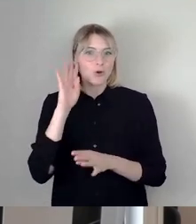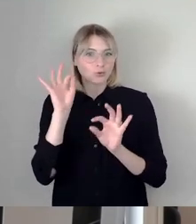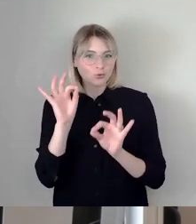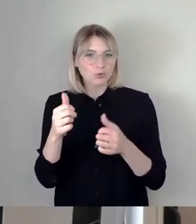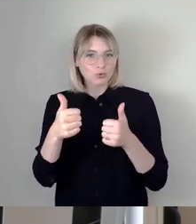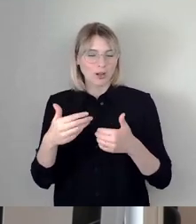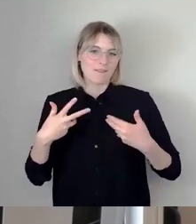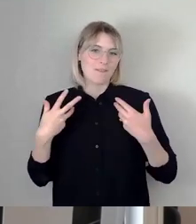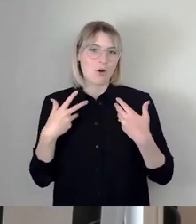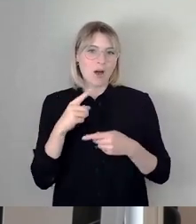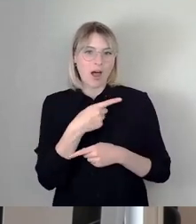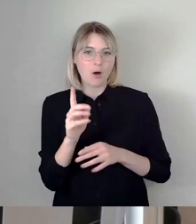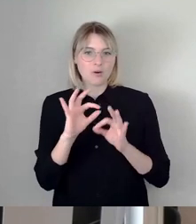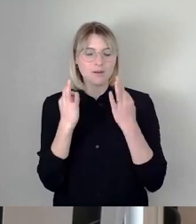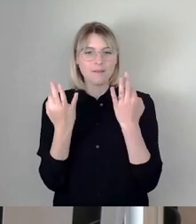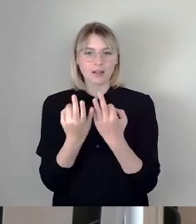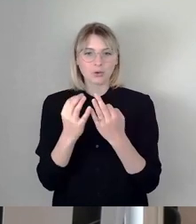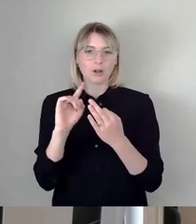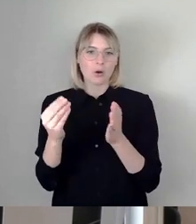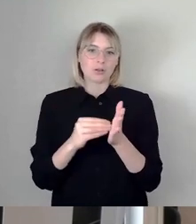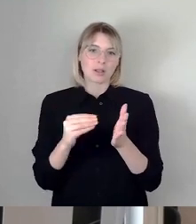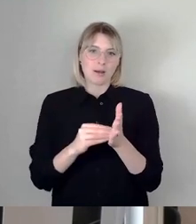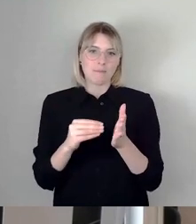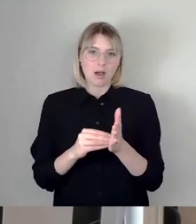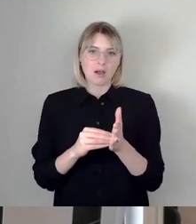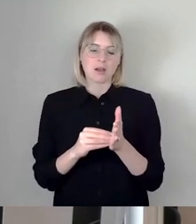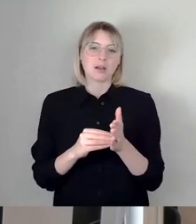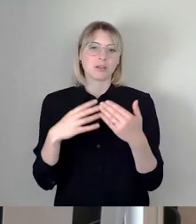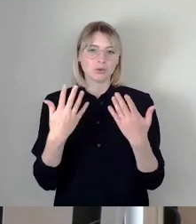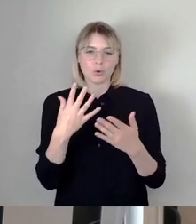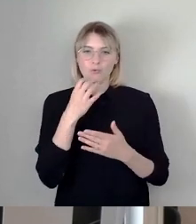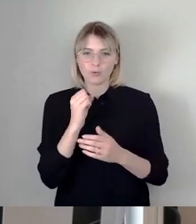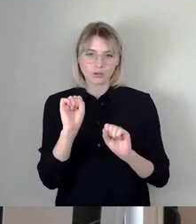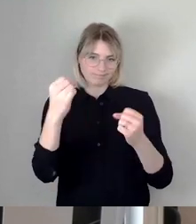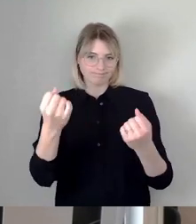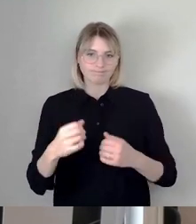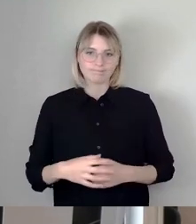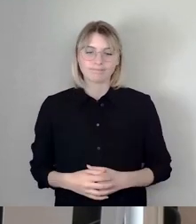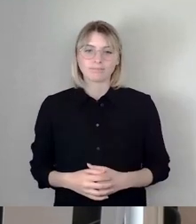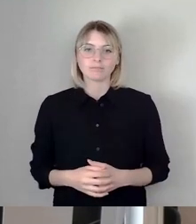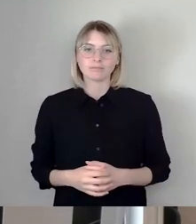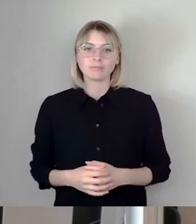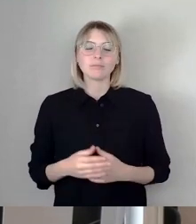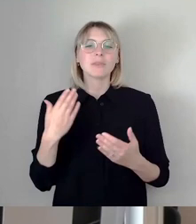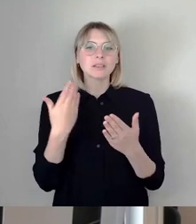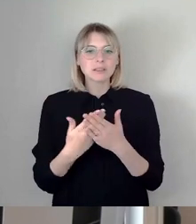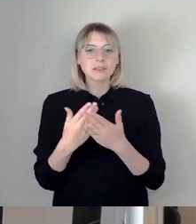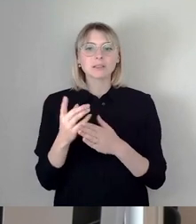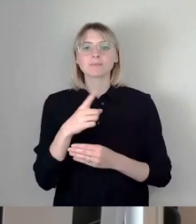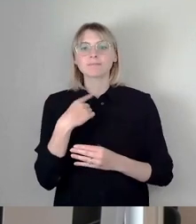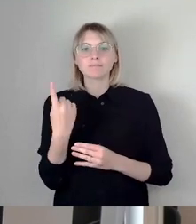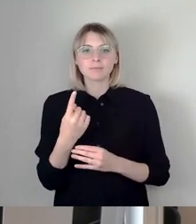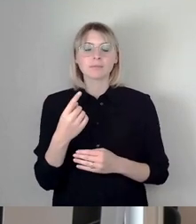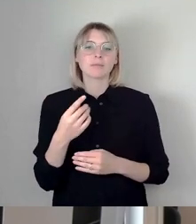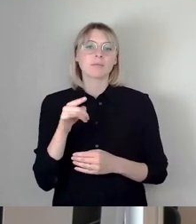als Fraktion unseren Teil dazu beitragen, dass das so auch realisiert werden kann. Und deshalb haben wir uns ganz besonders über die Nachricht